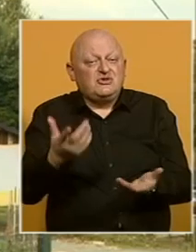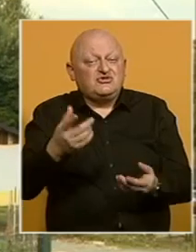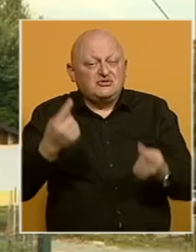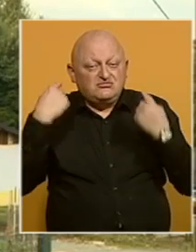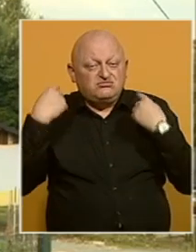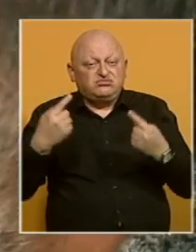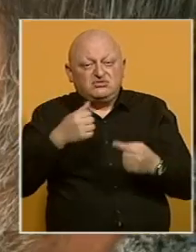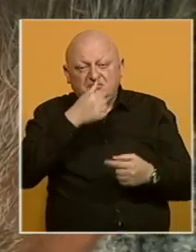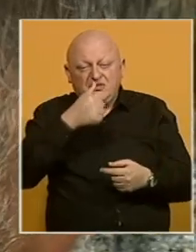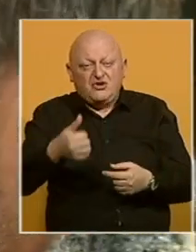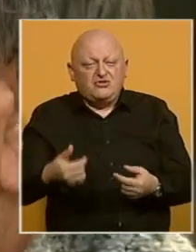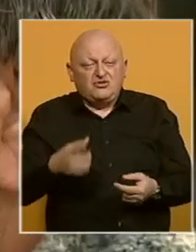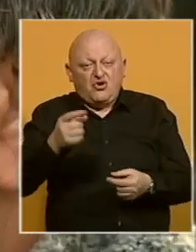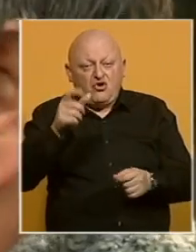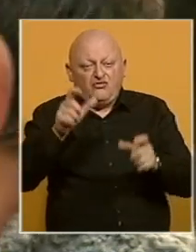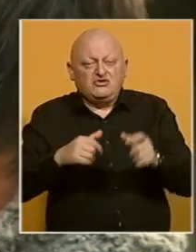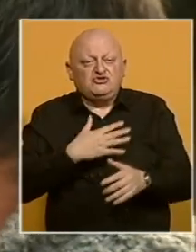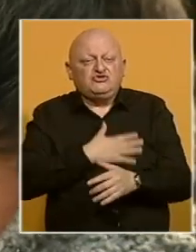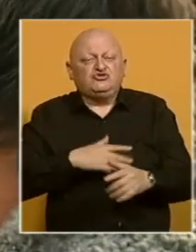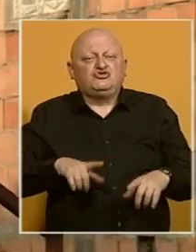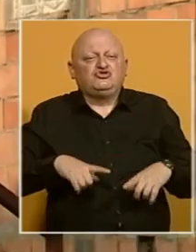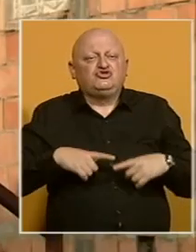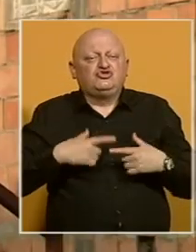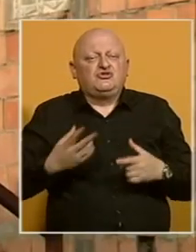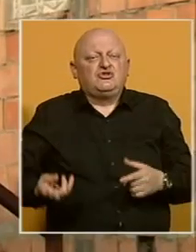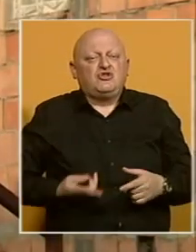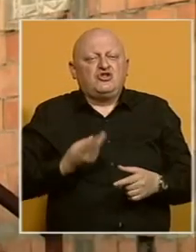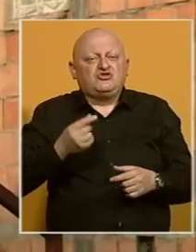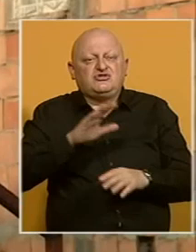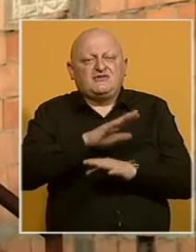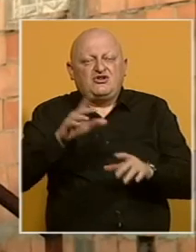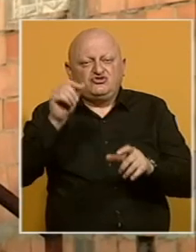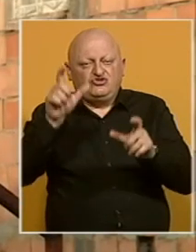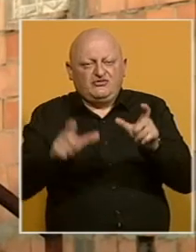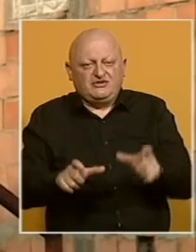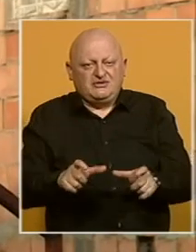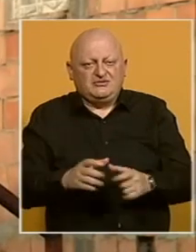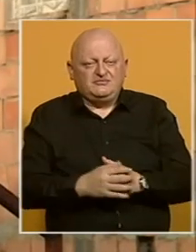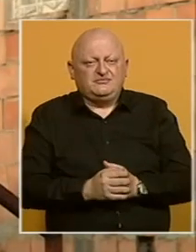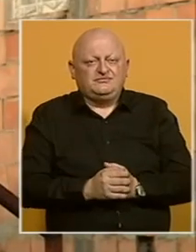silni milioni. Ovi ljudi samo žele živjeti život dostojan svakog čovjeka.